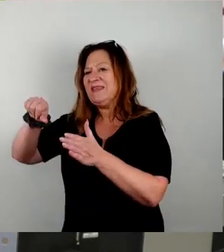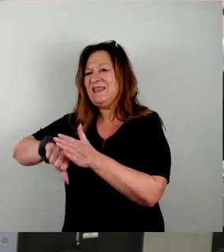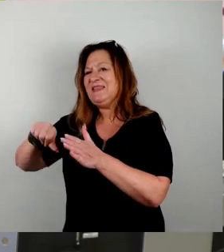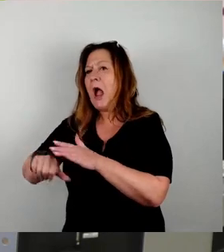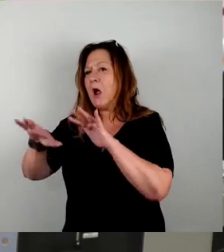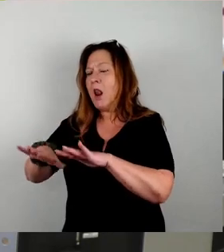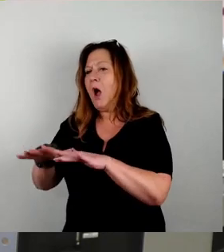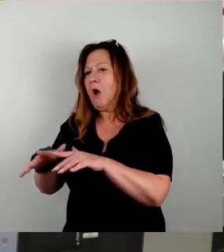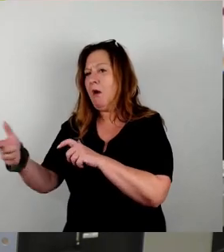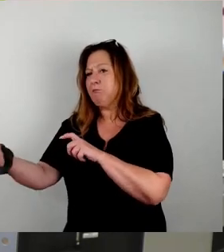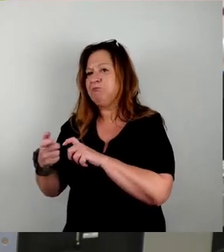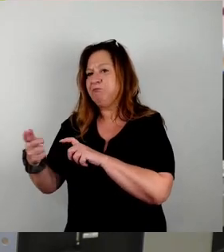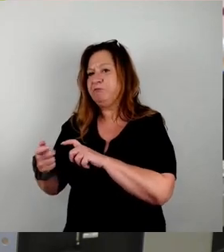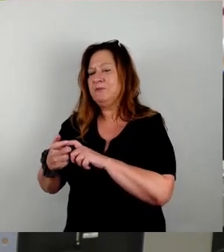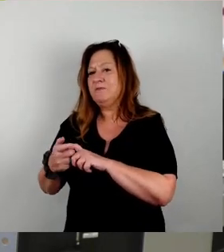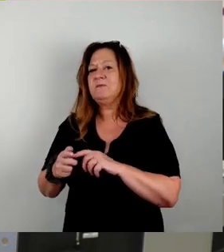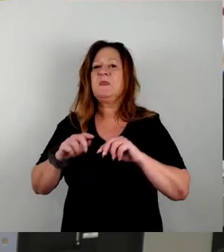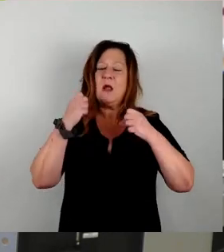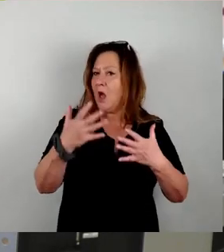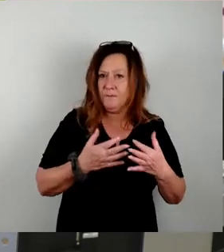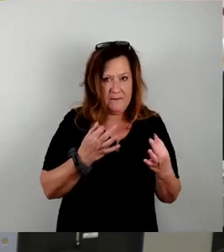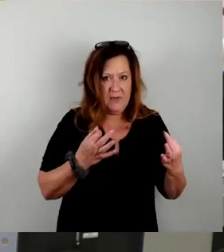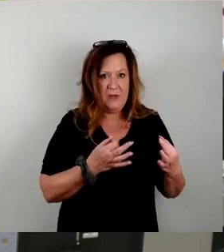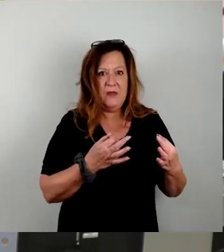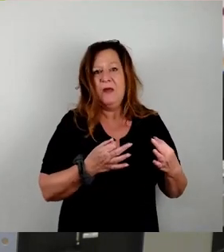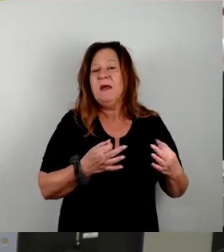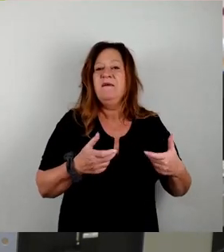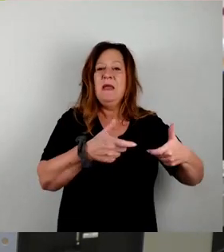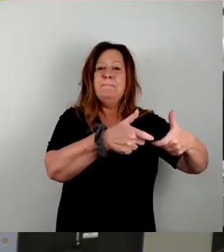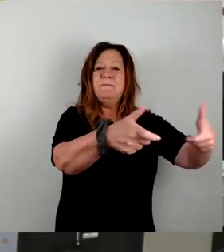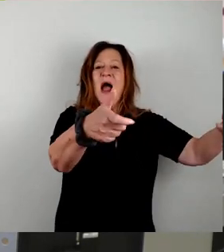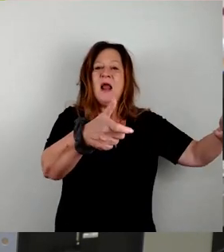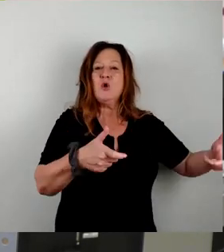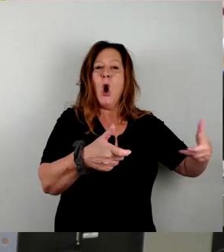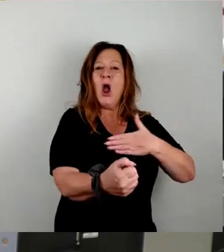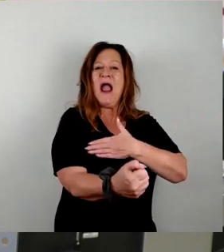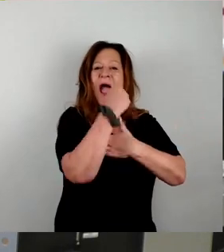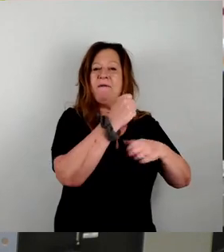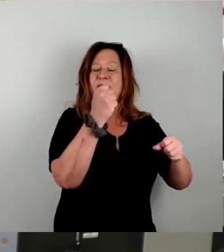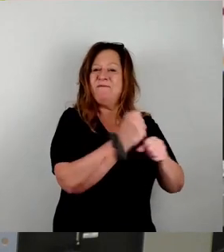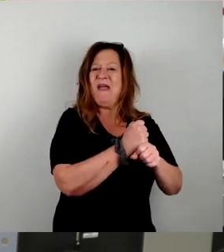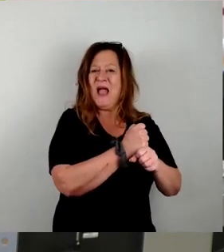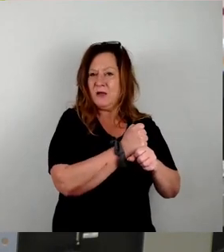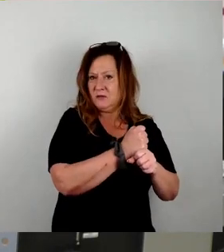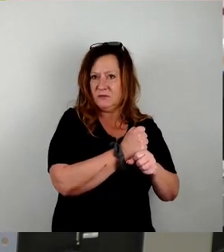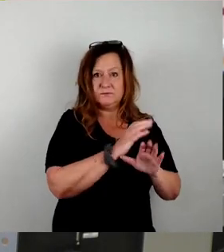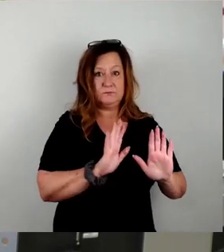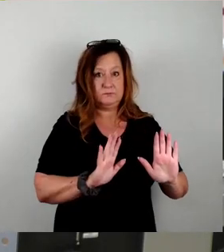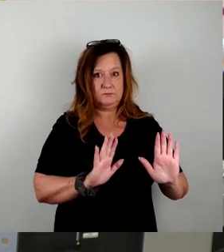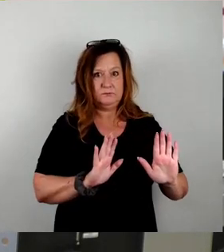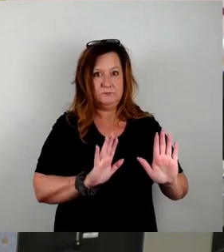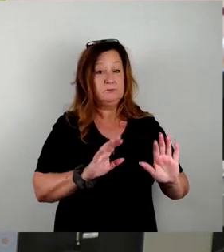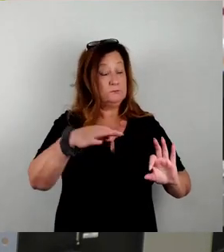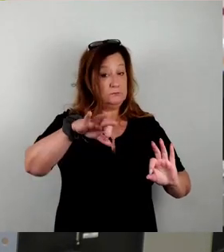natürlich mit Speicher, weil ein Balkonkraftwerk funktioniert beim